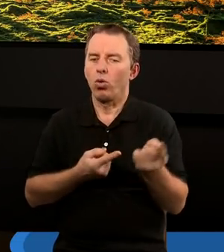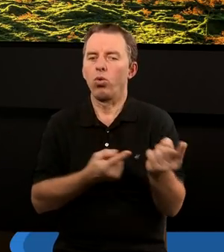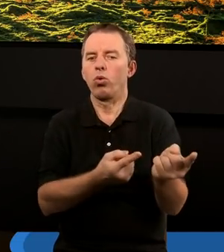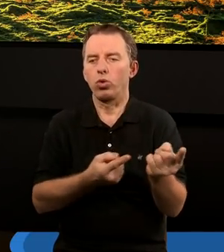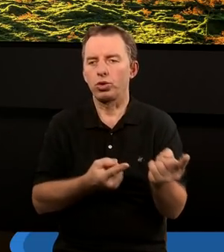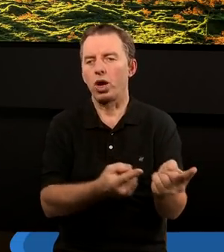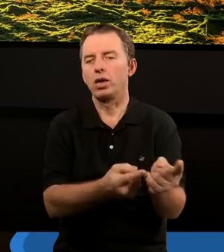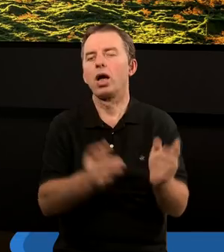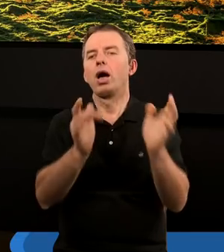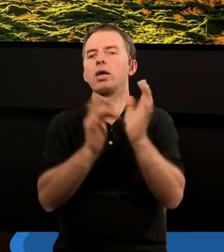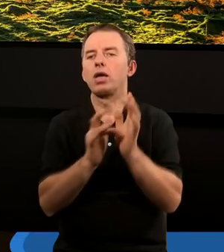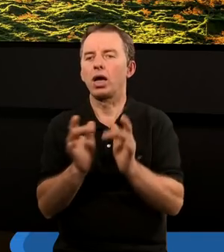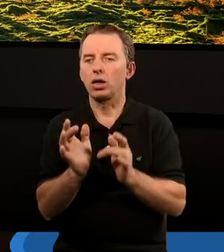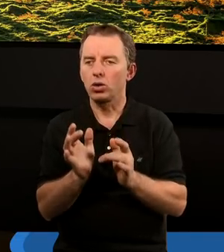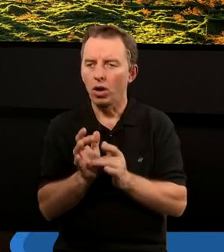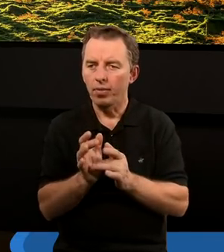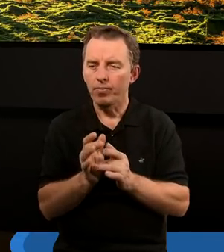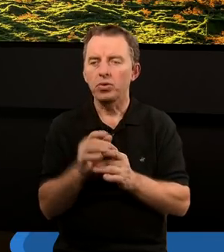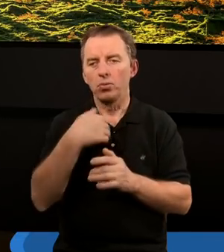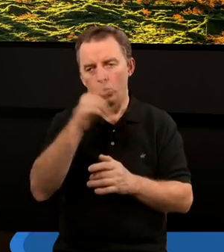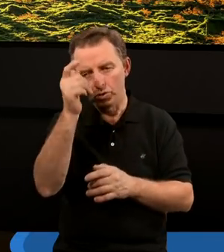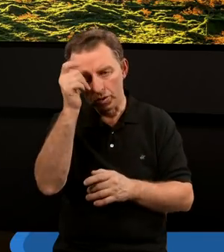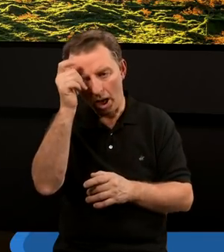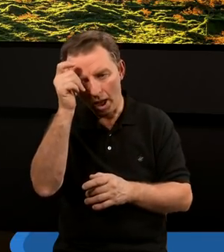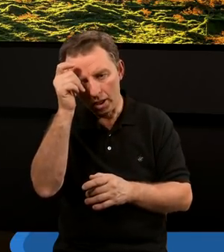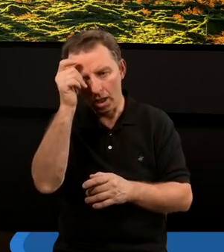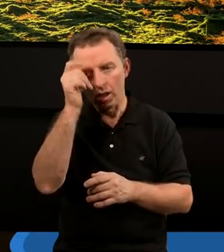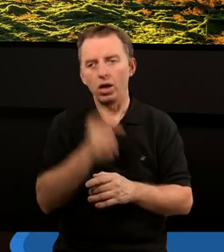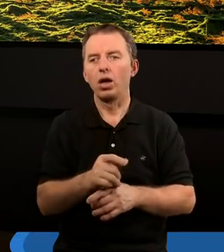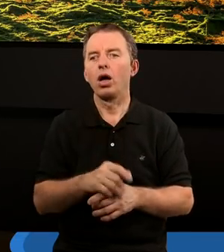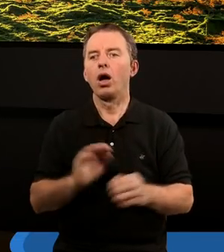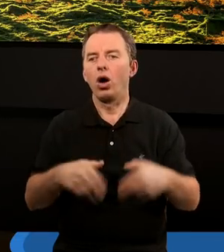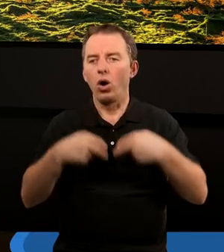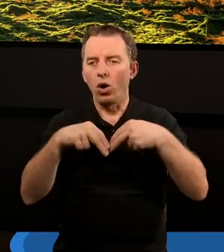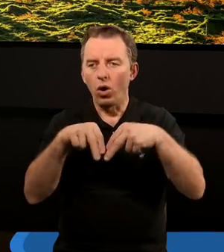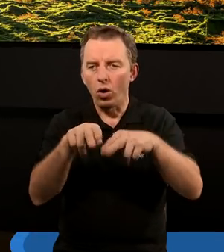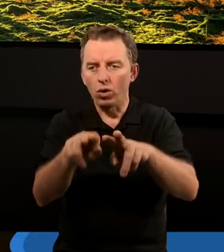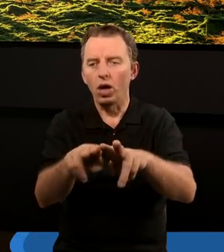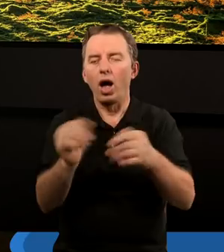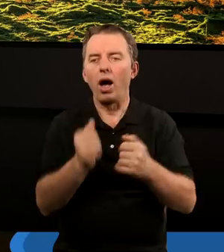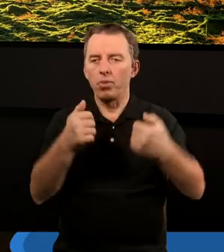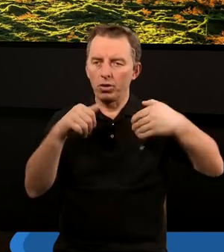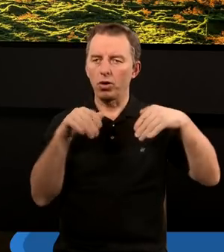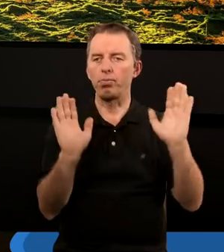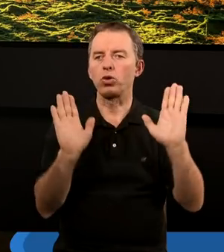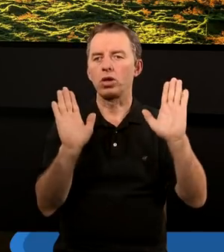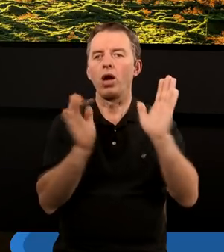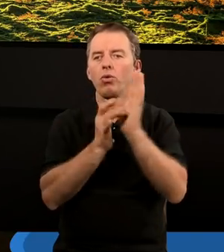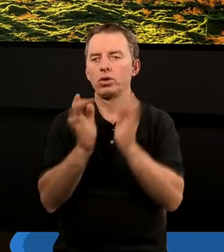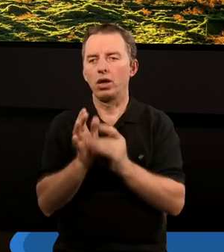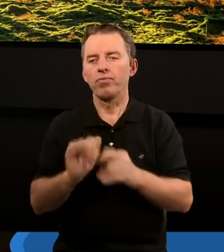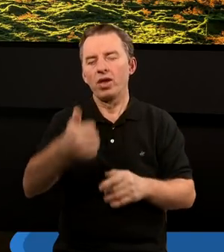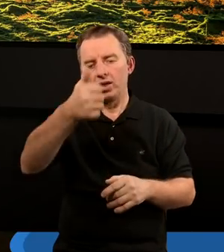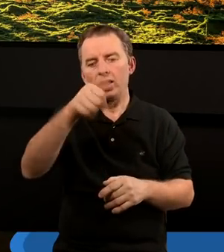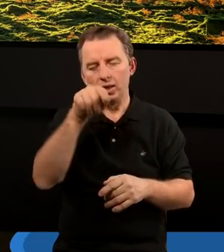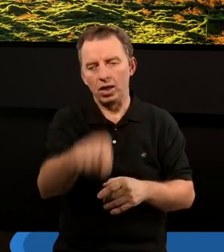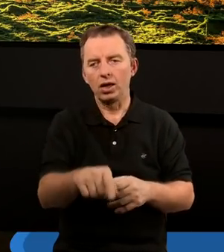kuszenia Jezusa. Kusił go szatan, by mu oddał, by mu się poddał. I